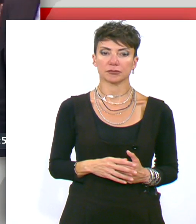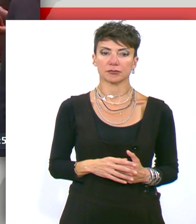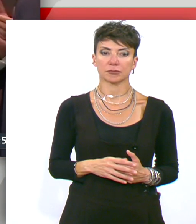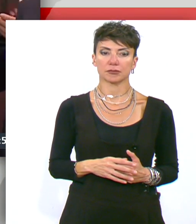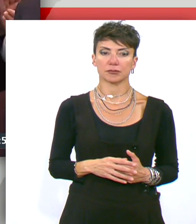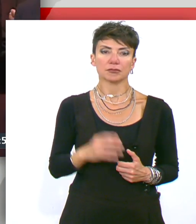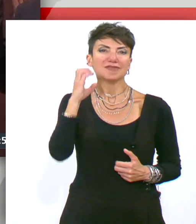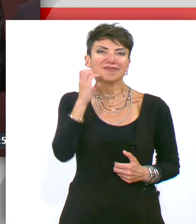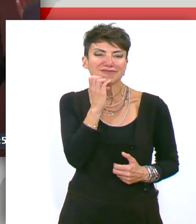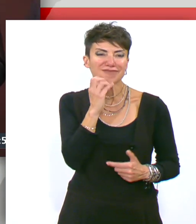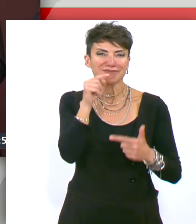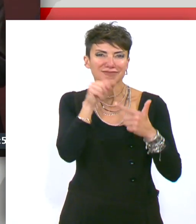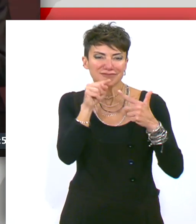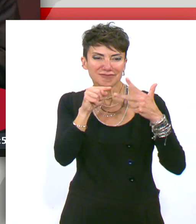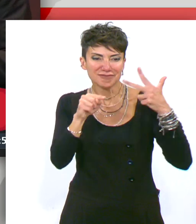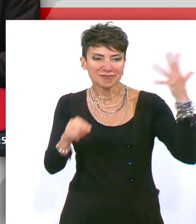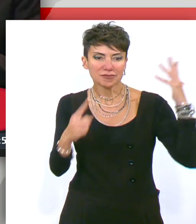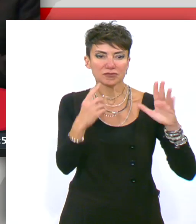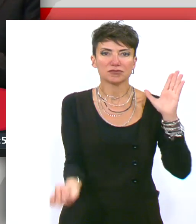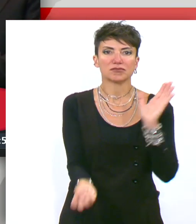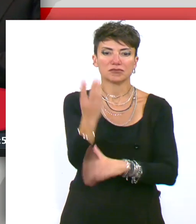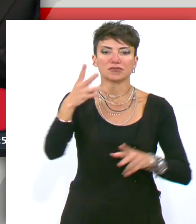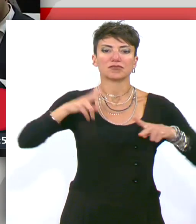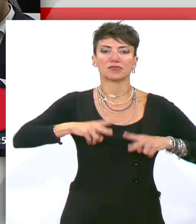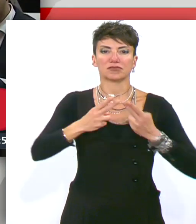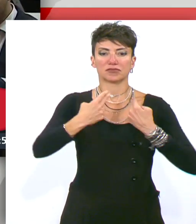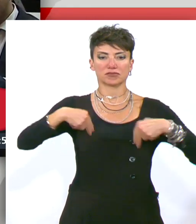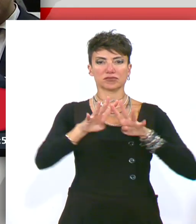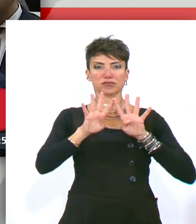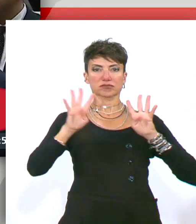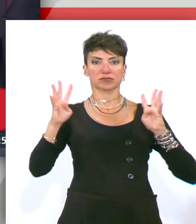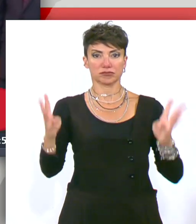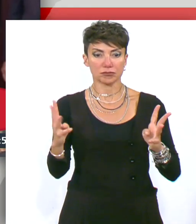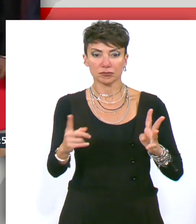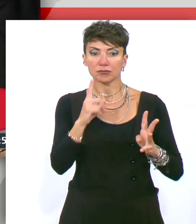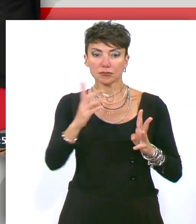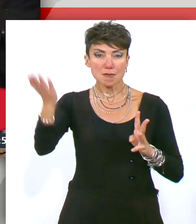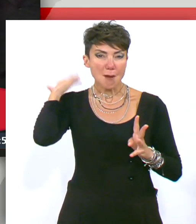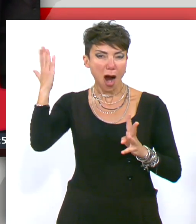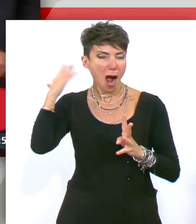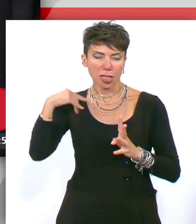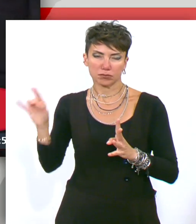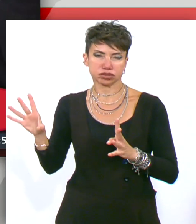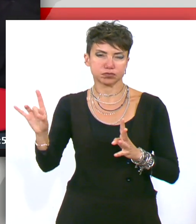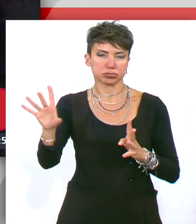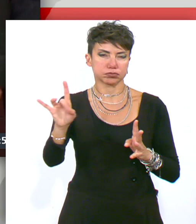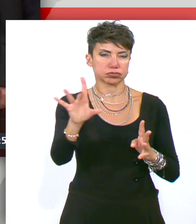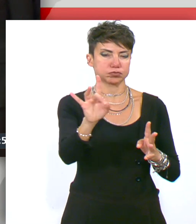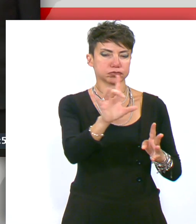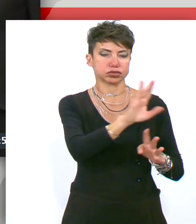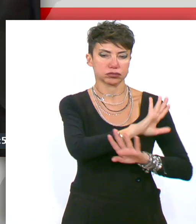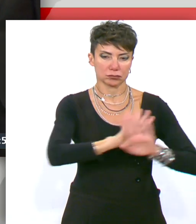Ο Ερτογκάν παρουσιάζει το νέο του Υπουργικό Συμβούλιο, το οποίο δεν έχει καμία σχέση με το προηγούμενο. Δίνει